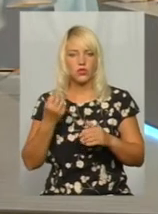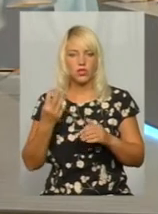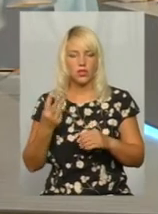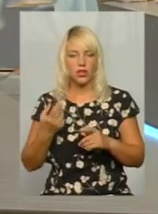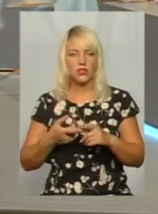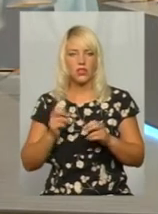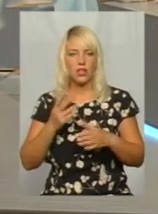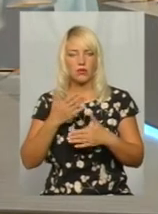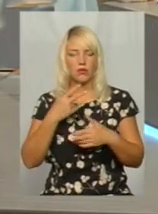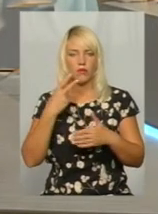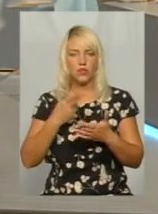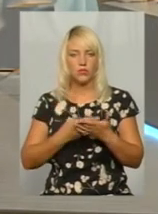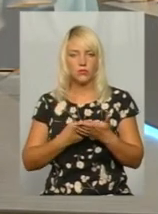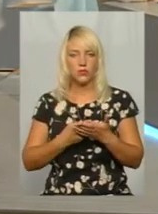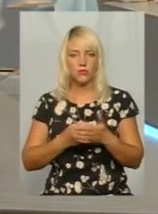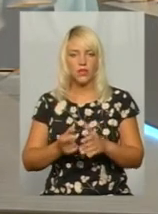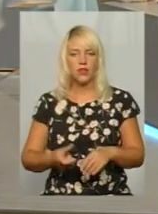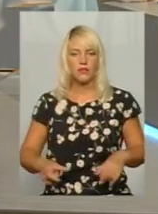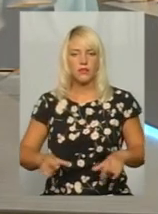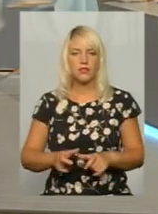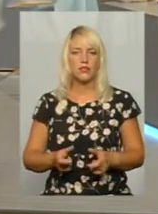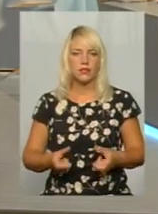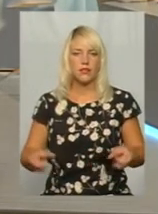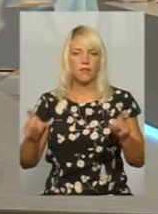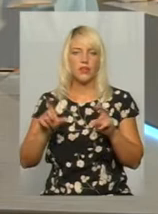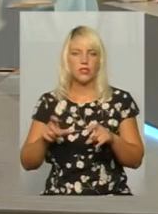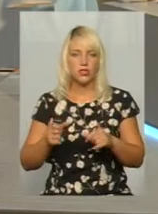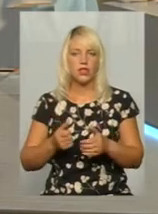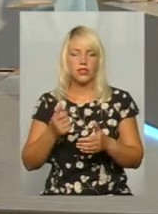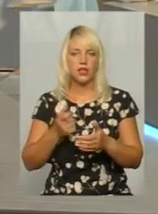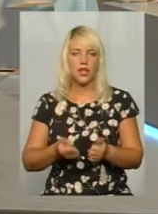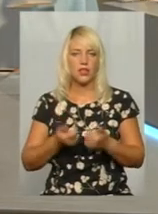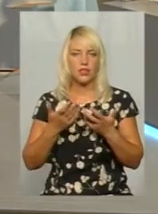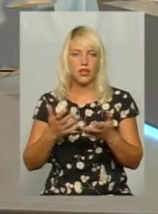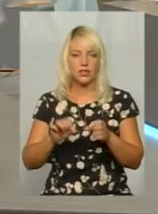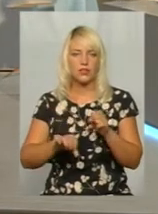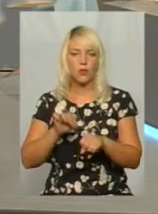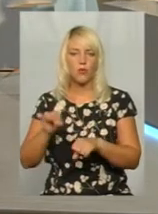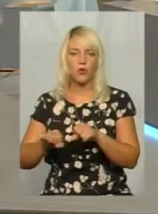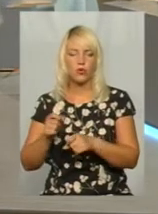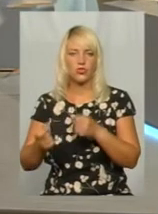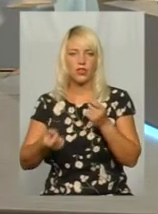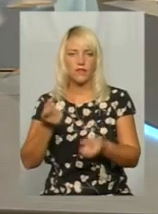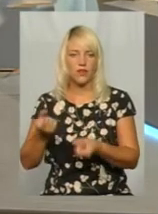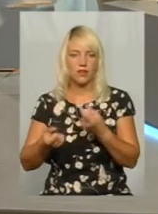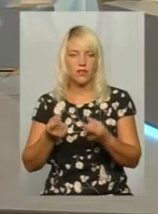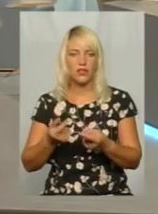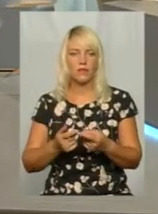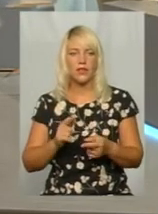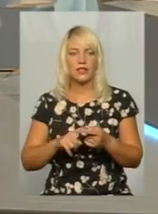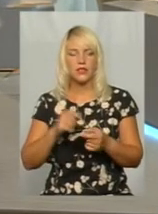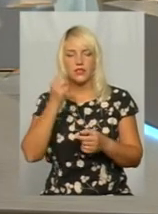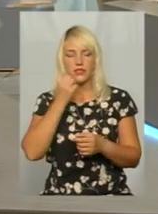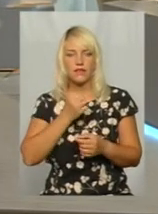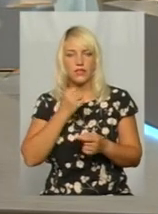Як бачимо, збільшилась кількість виявлених порушень. А оце завдяки тому, що, ну, це